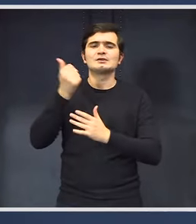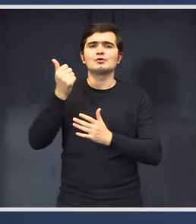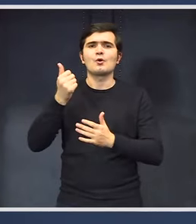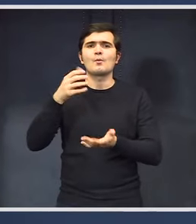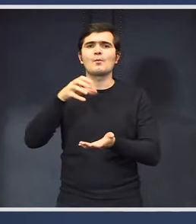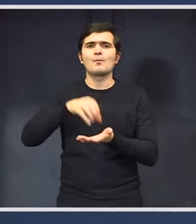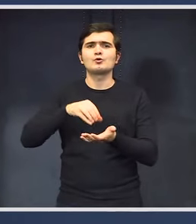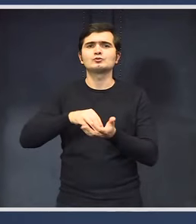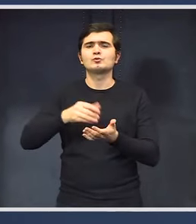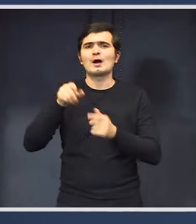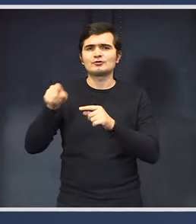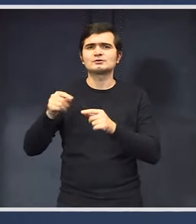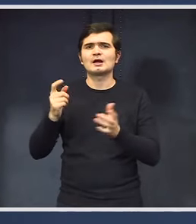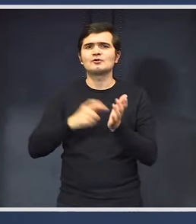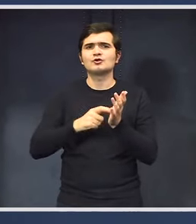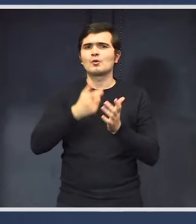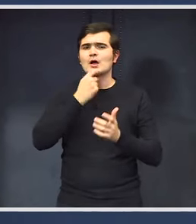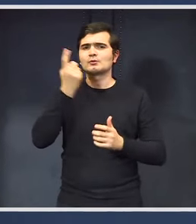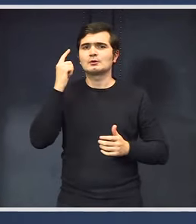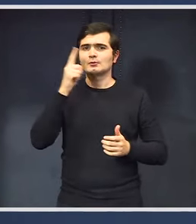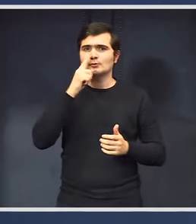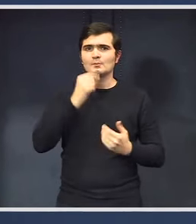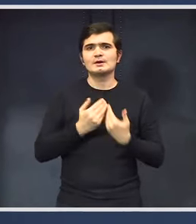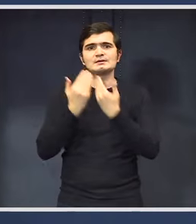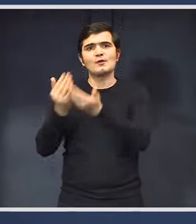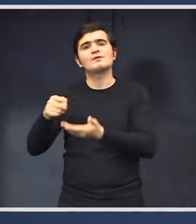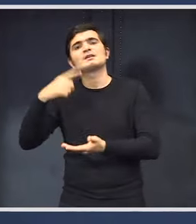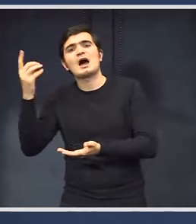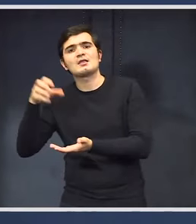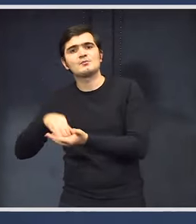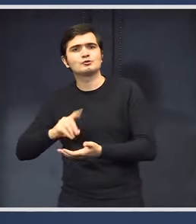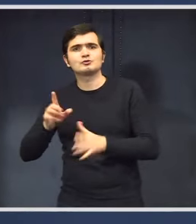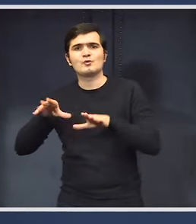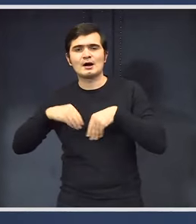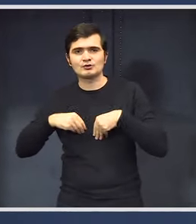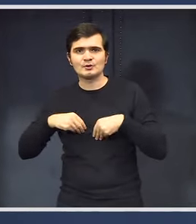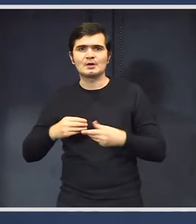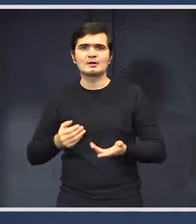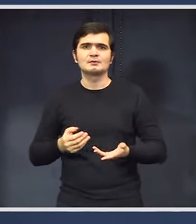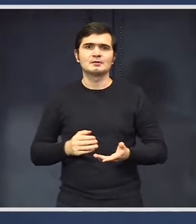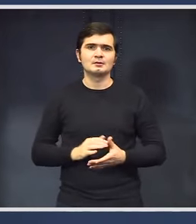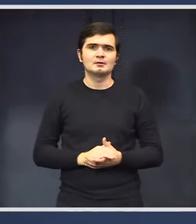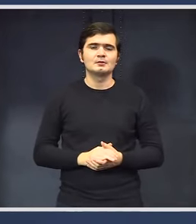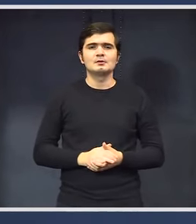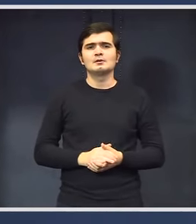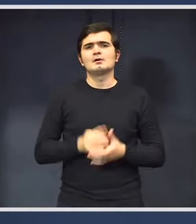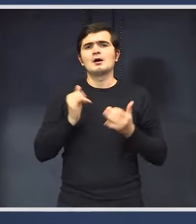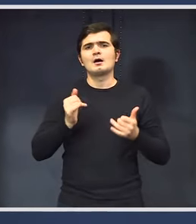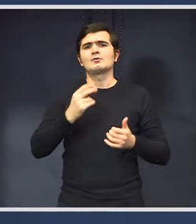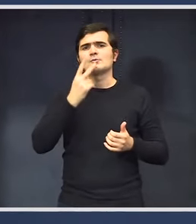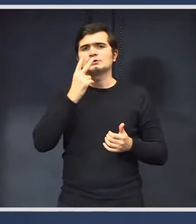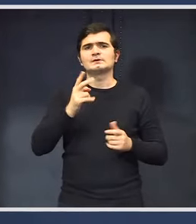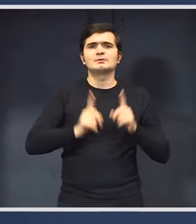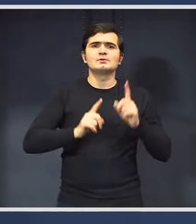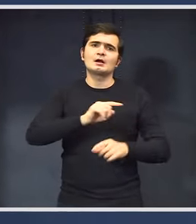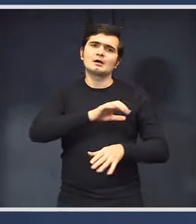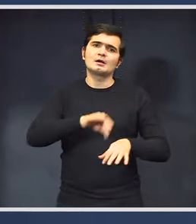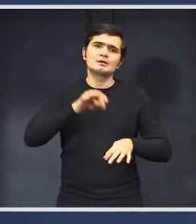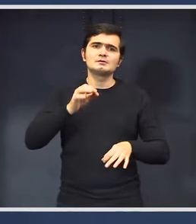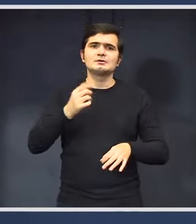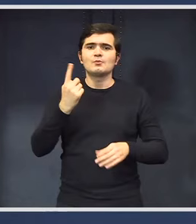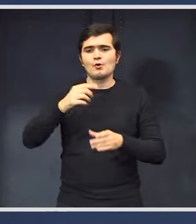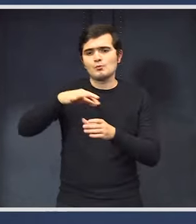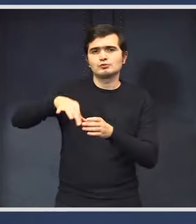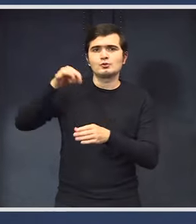anul trecut în noiembrie, îi s-a oferit alt post, nu l-a acceptat. A vorbit cu domnul ministru Tantos-Bana să vedem dacă putem să găsim o soluție